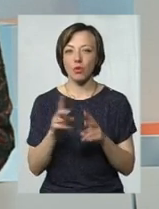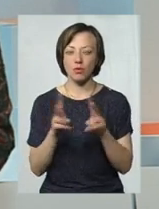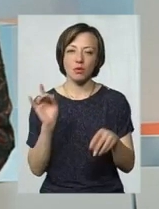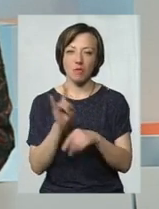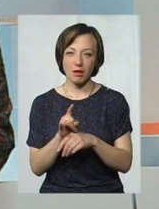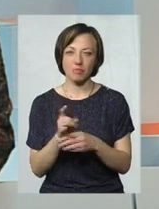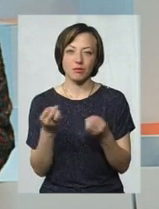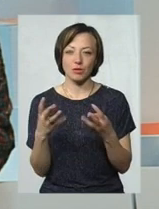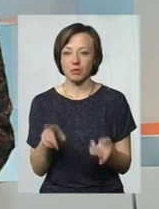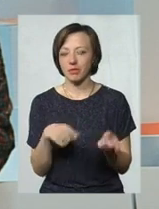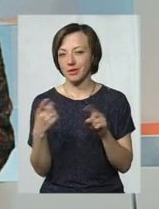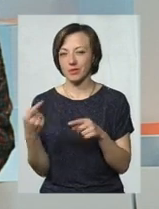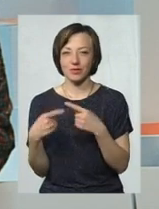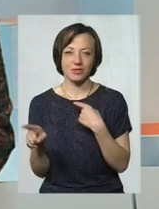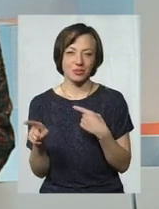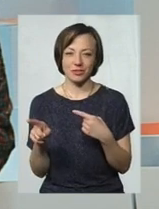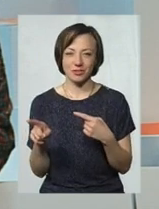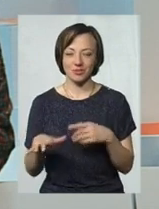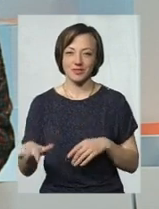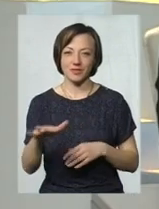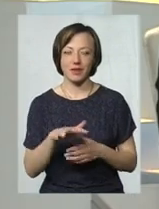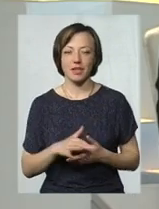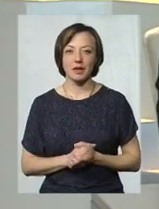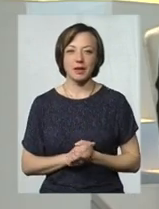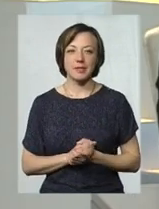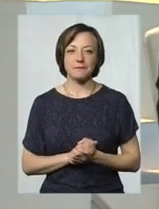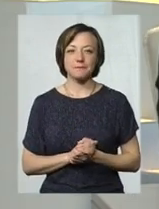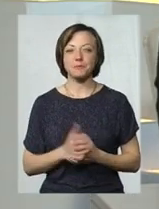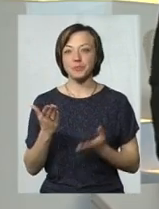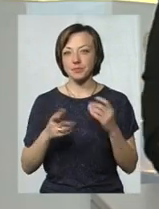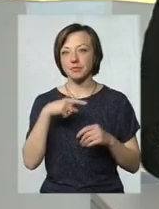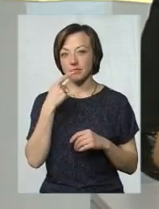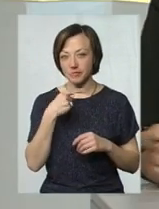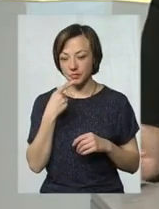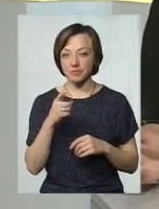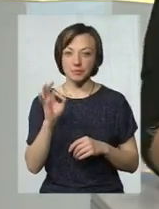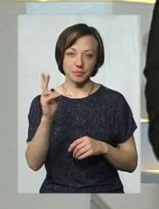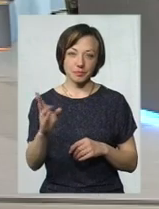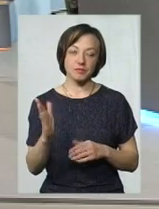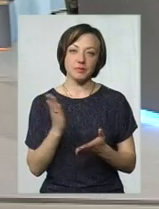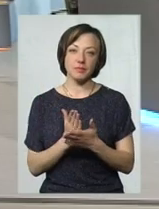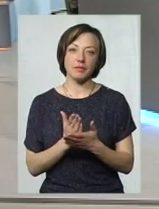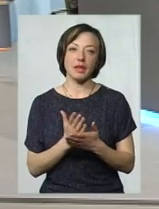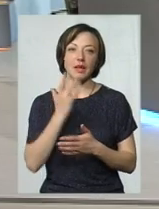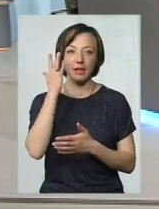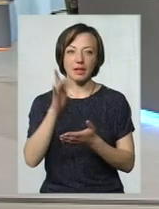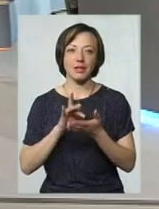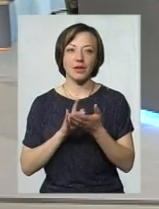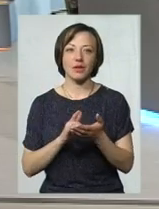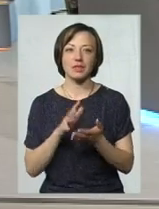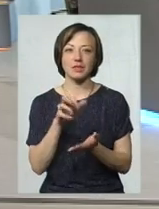обманювали, вони просто перейдуть в Фейсбук. Все ж таки. Ну, якщо ми кажемо, окей, є ідеологи, які